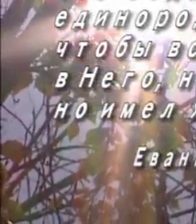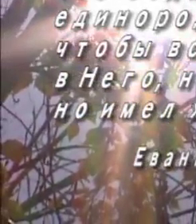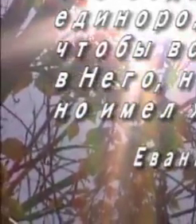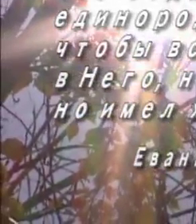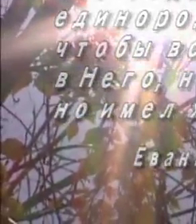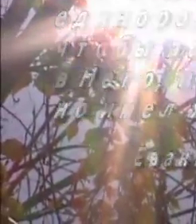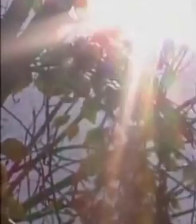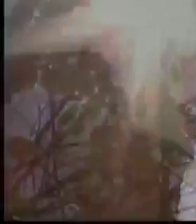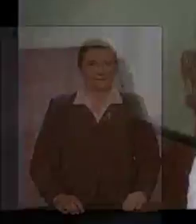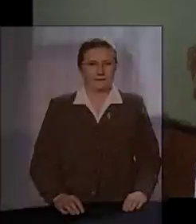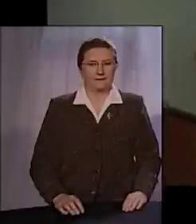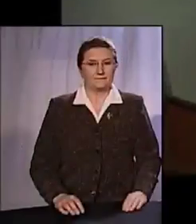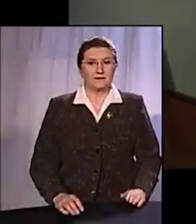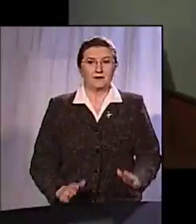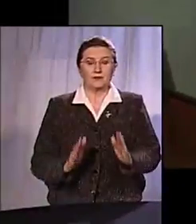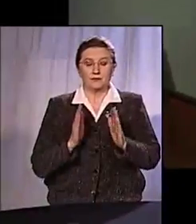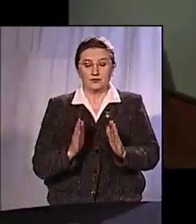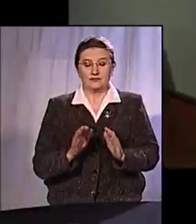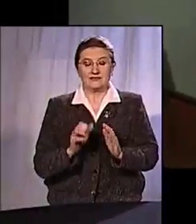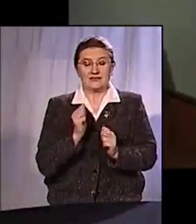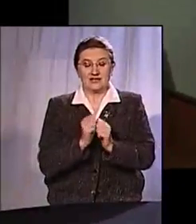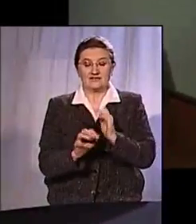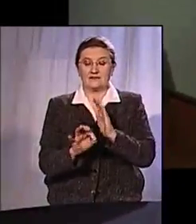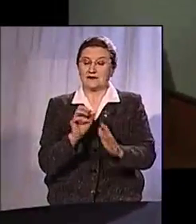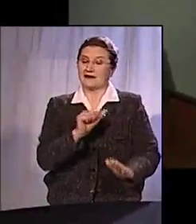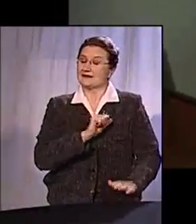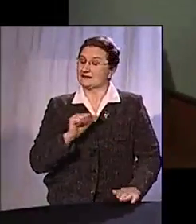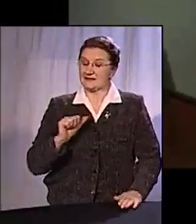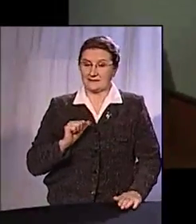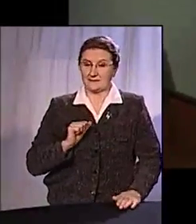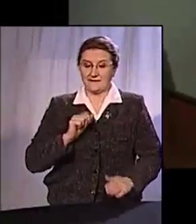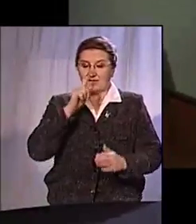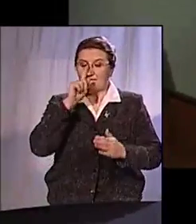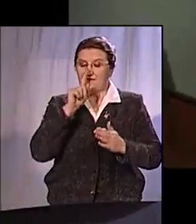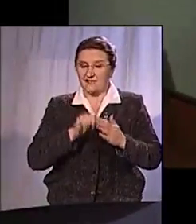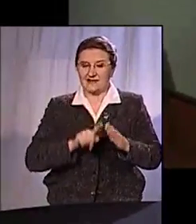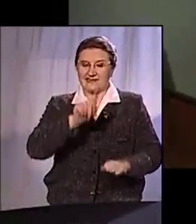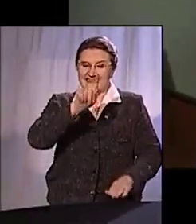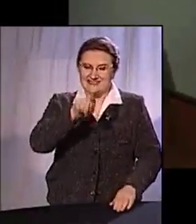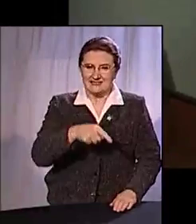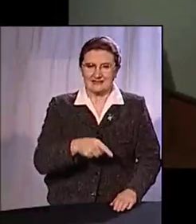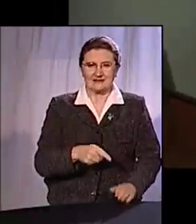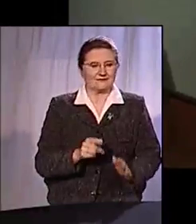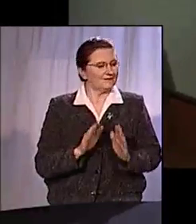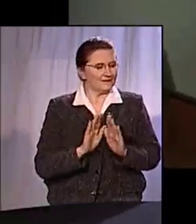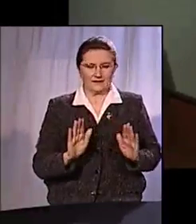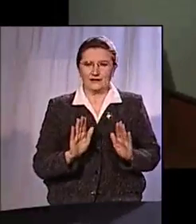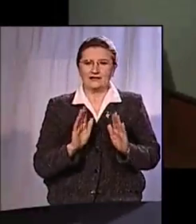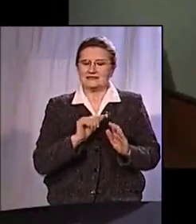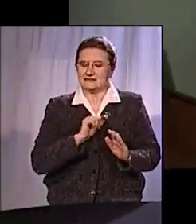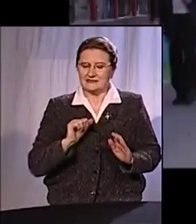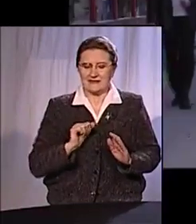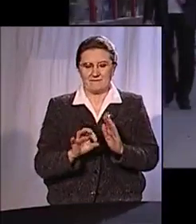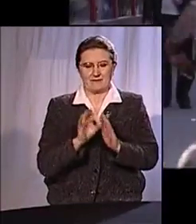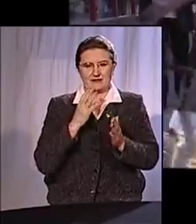Пусть каждый выбирает сам. Насильно ничего, вот вера насильно, но как скажешь, не как только каждый сам выбирает